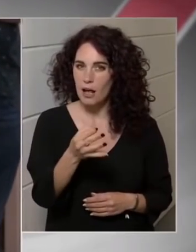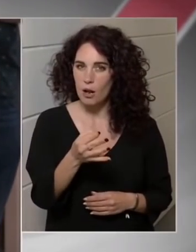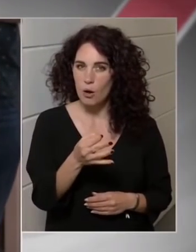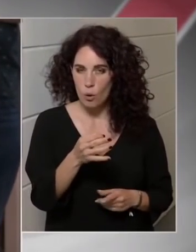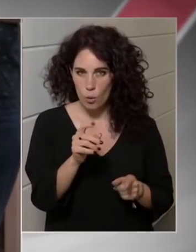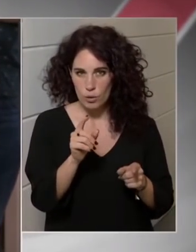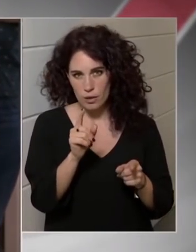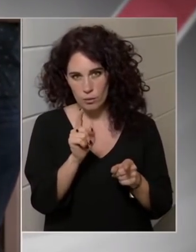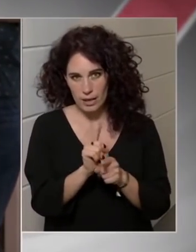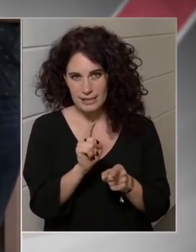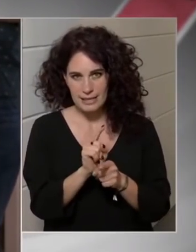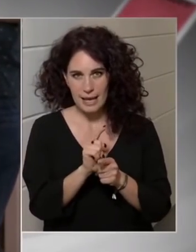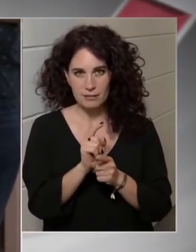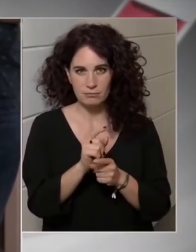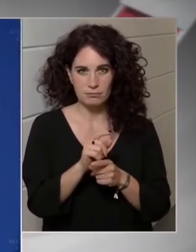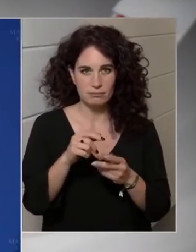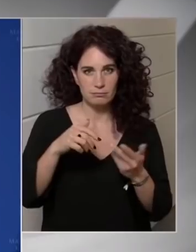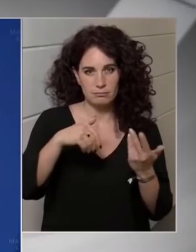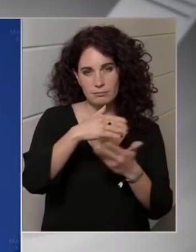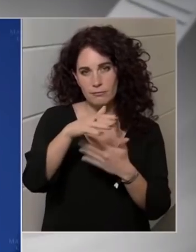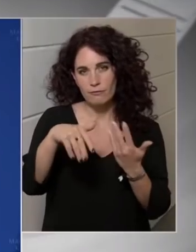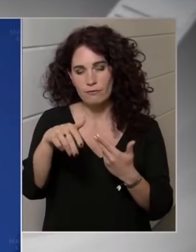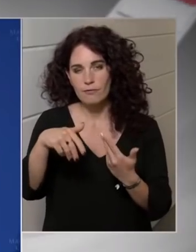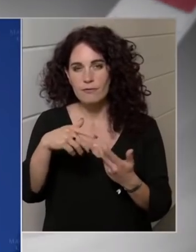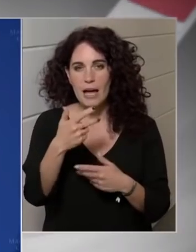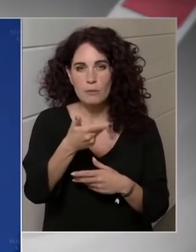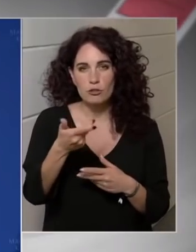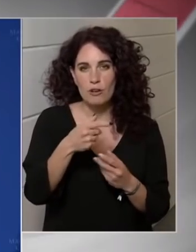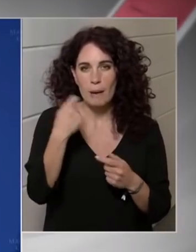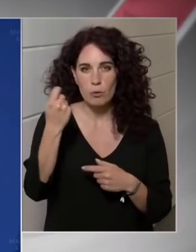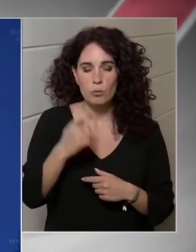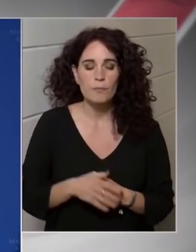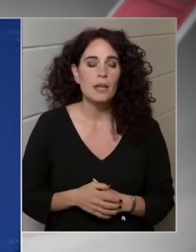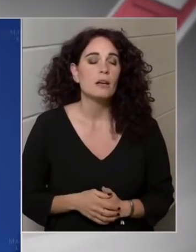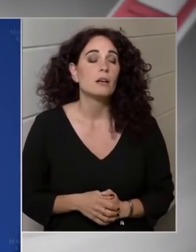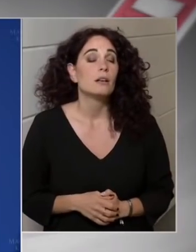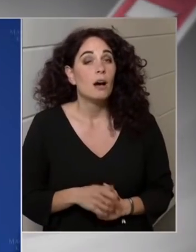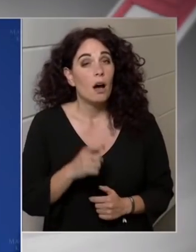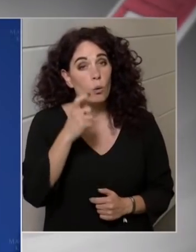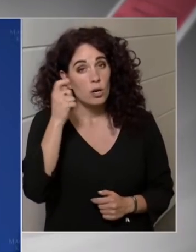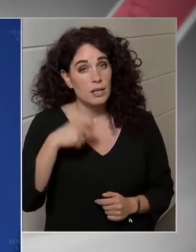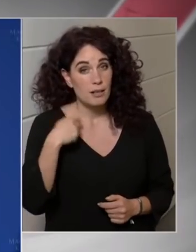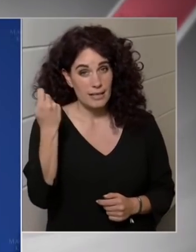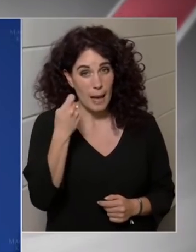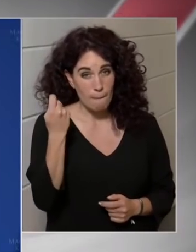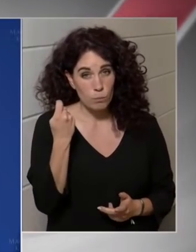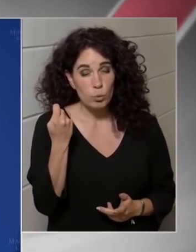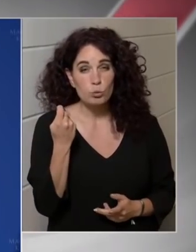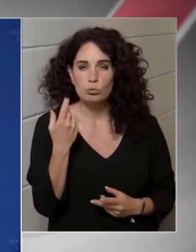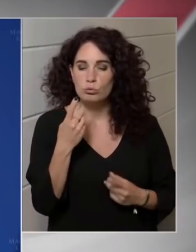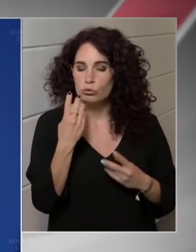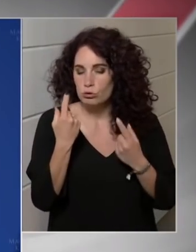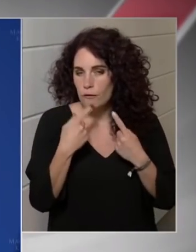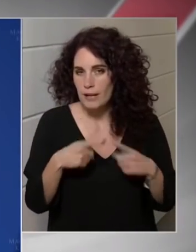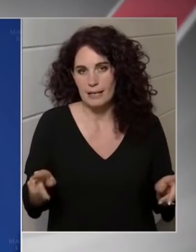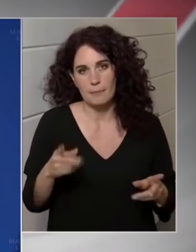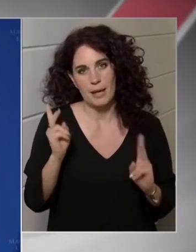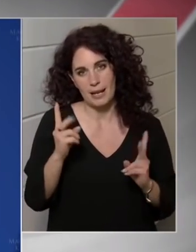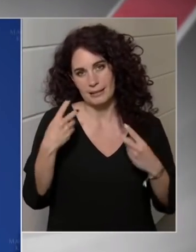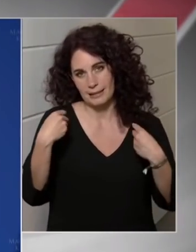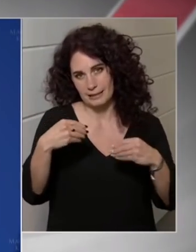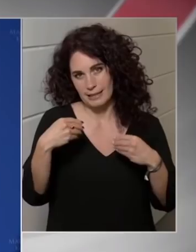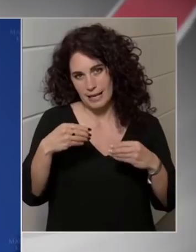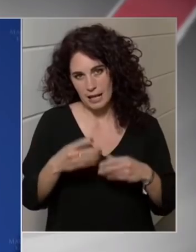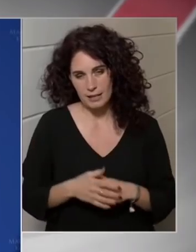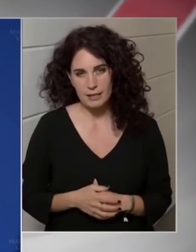tartja az ukrajnai háborút. Az ukrajnai háborút sokfélegéppen lehet értékelni, és hogyha valaki